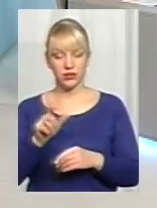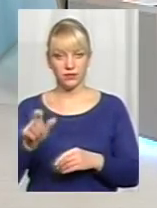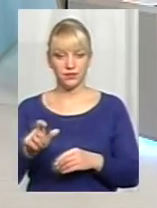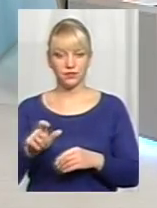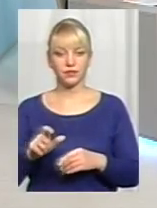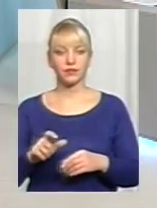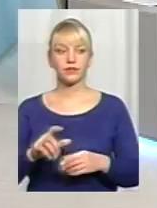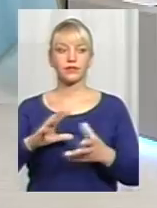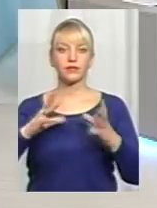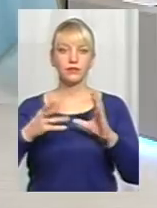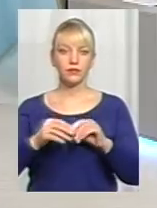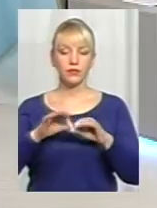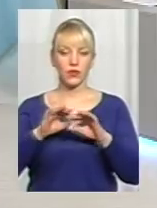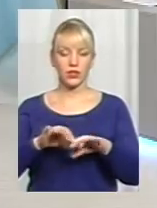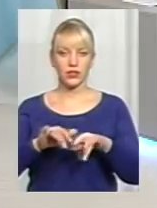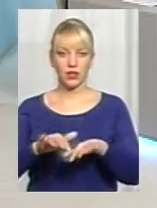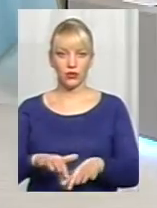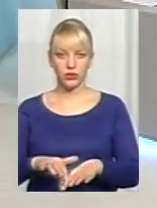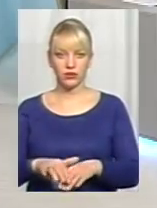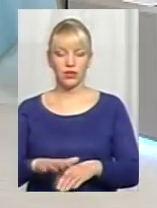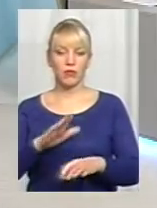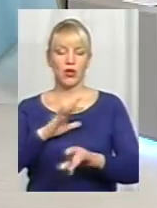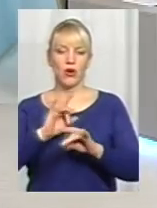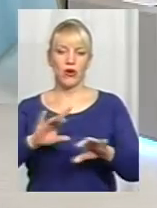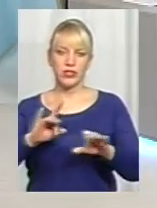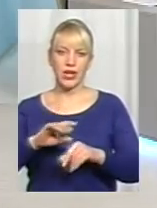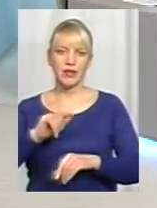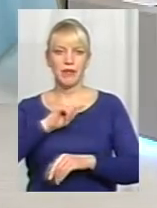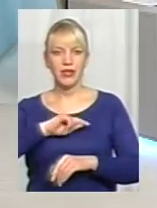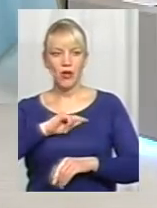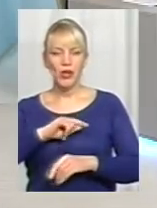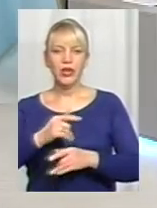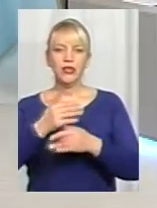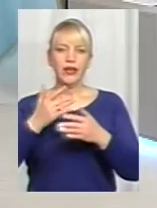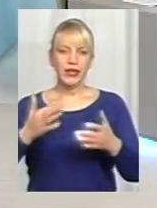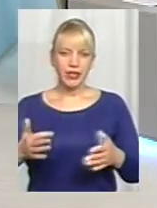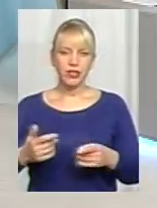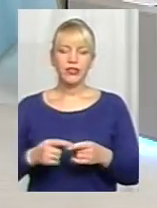В результаті проведення заходів, правороз'яснувальних, психологічних та інших,